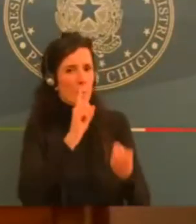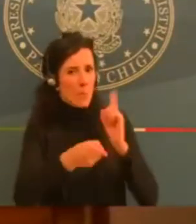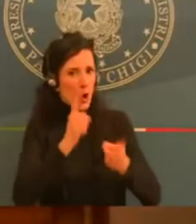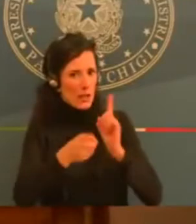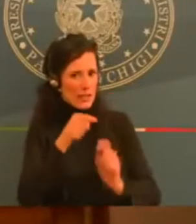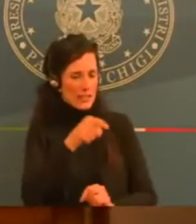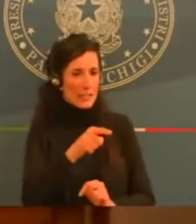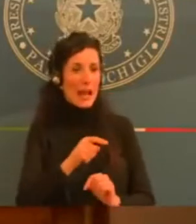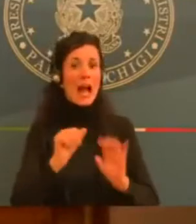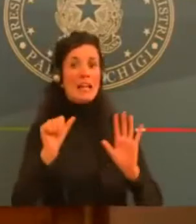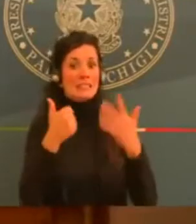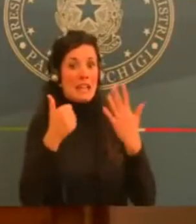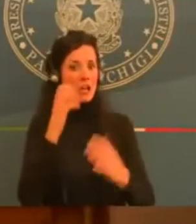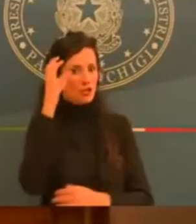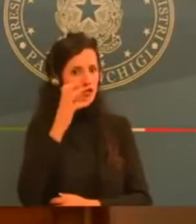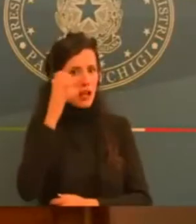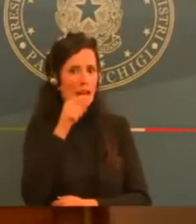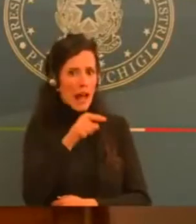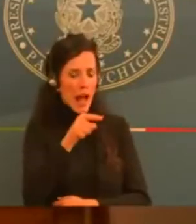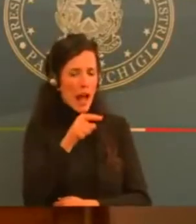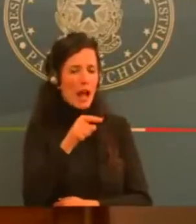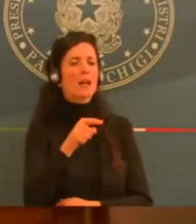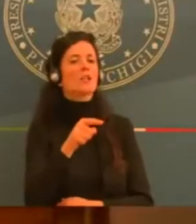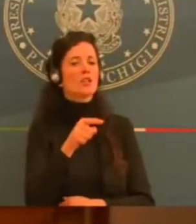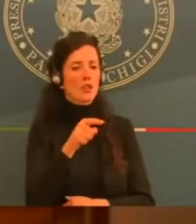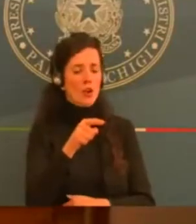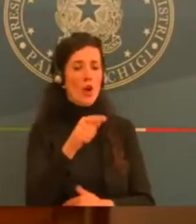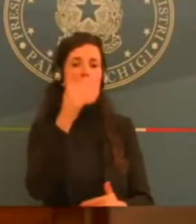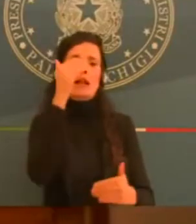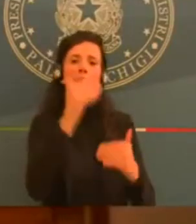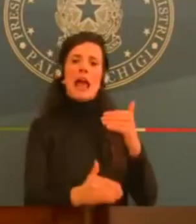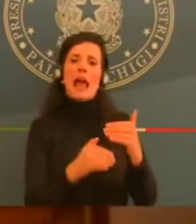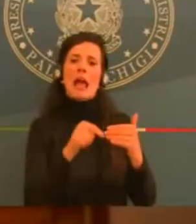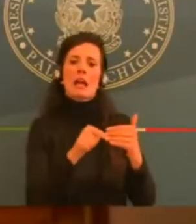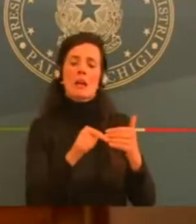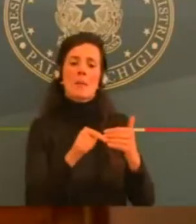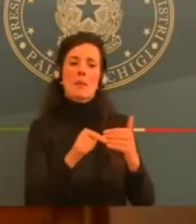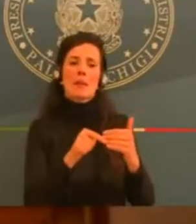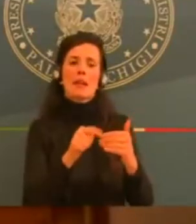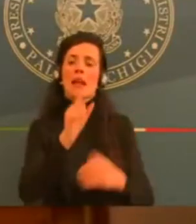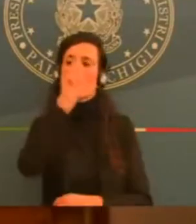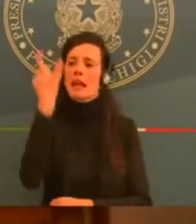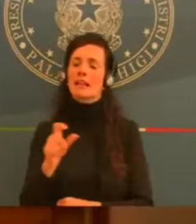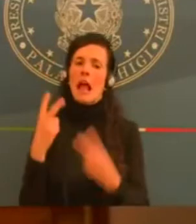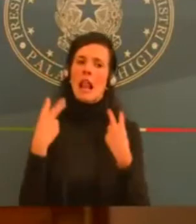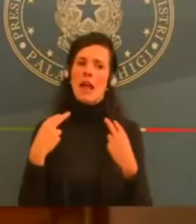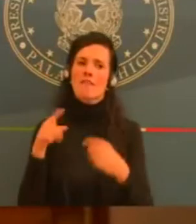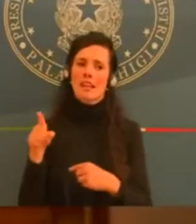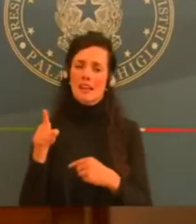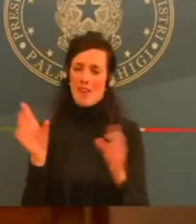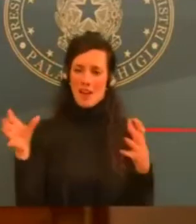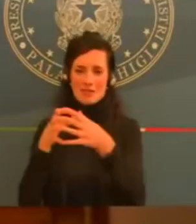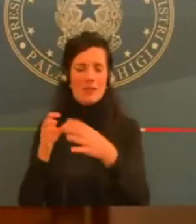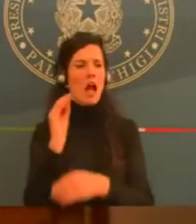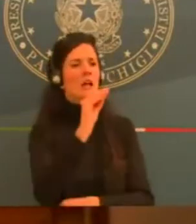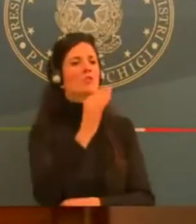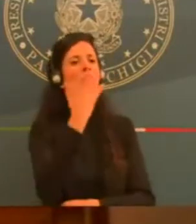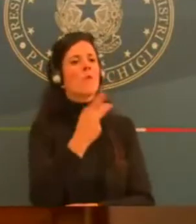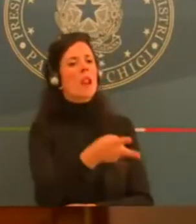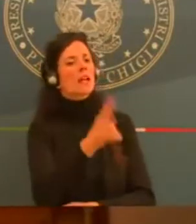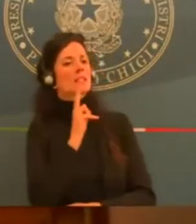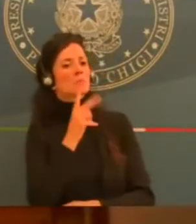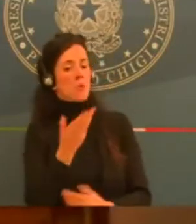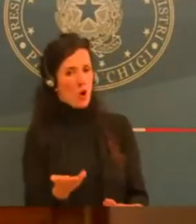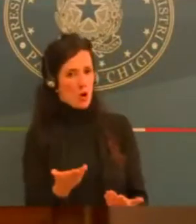'incontro di ieri. Volevo sapere se hai in mente una roadmap per uscire da questo impasse e se in questa